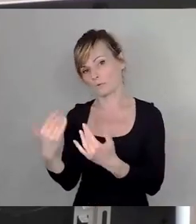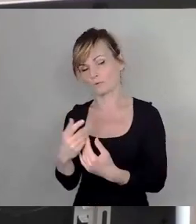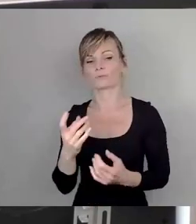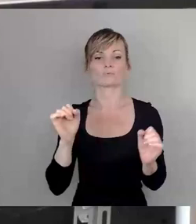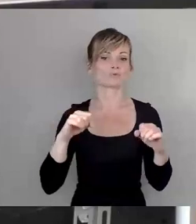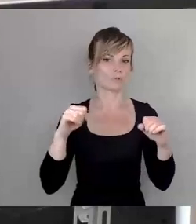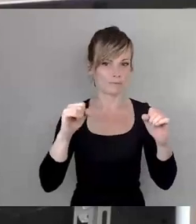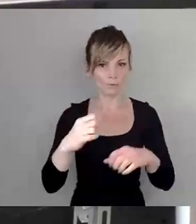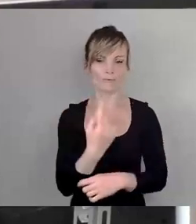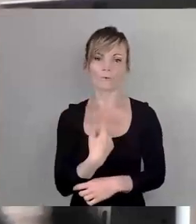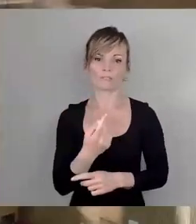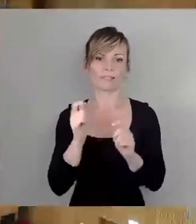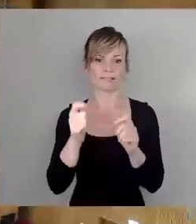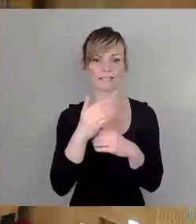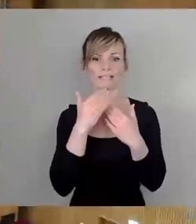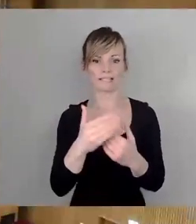unseren Antrag. Dankeschön.